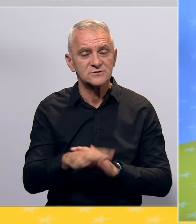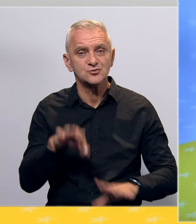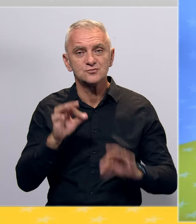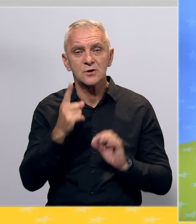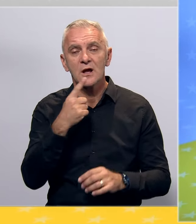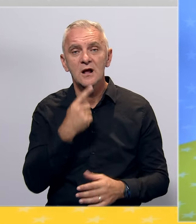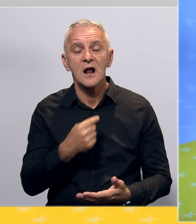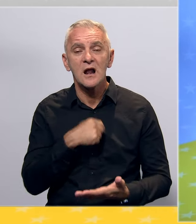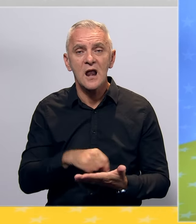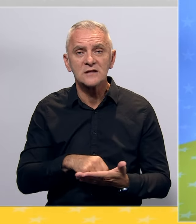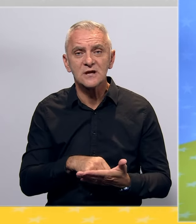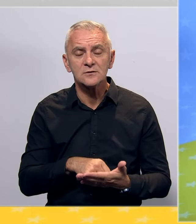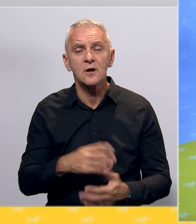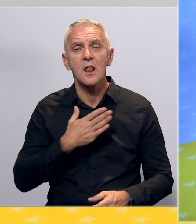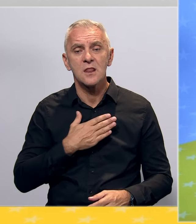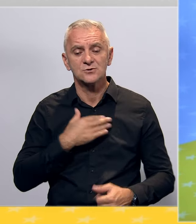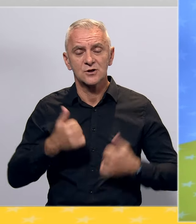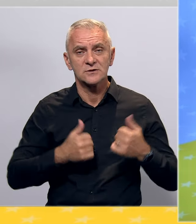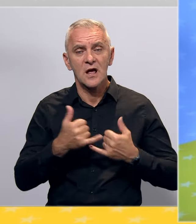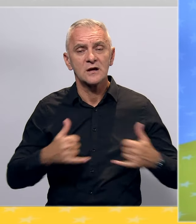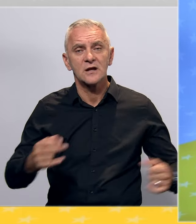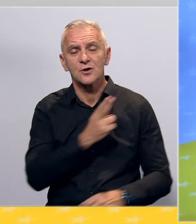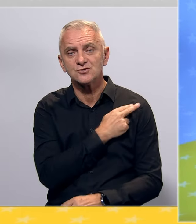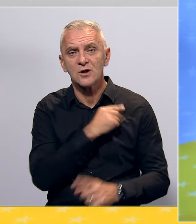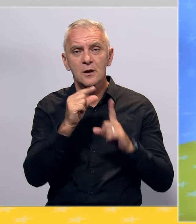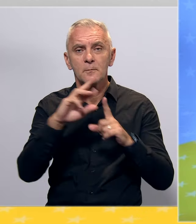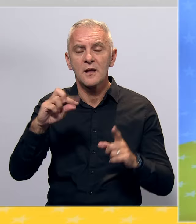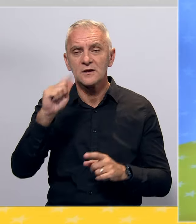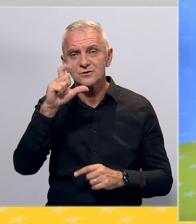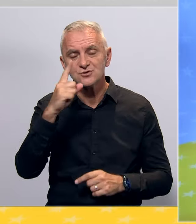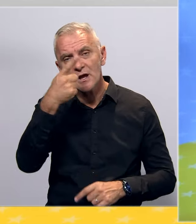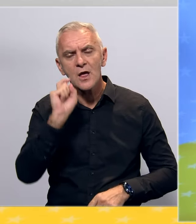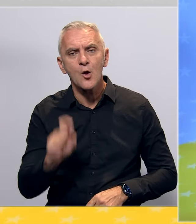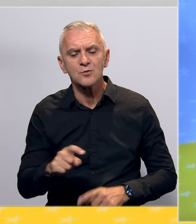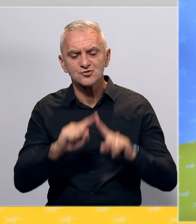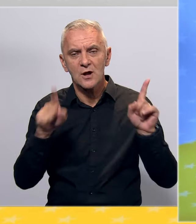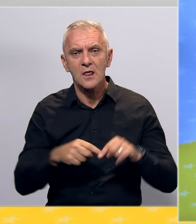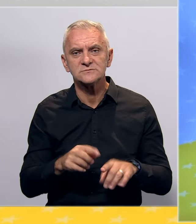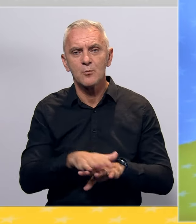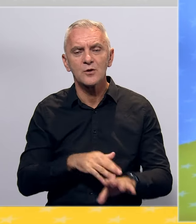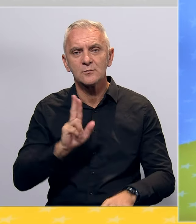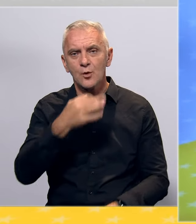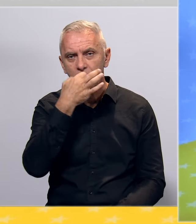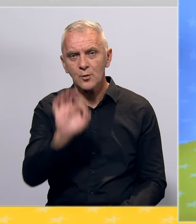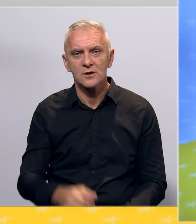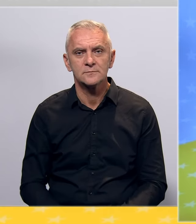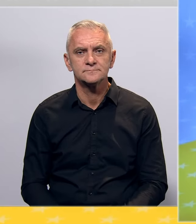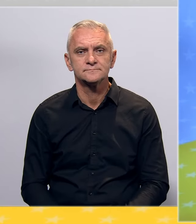glasaju za našeg kandidata, za gradonačelnika Zorana Perića i za odborničku listu pokret mora bolje.